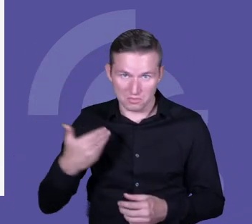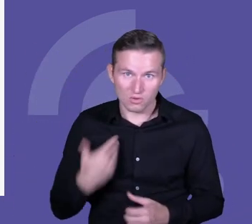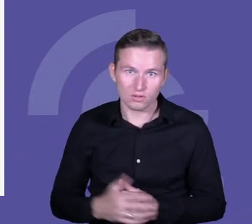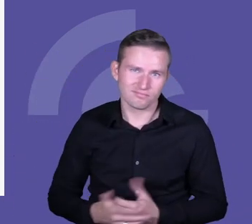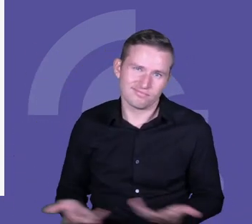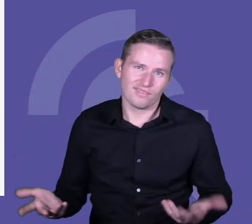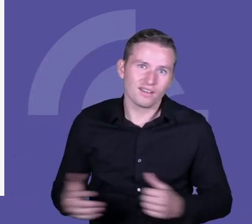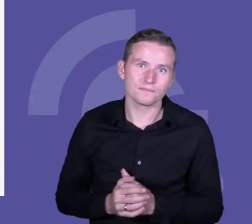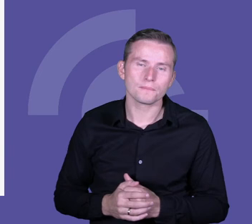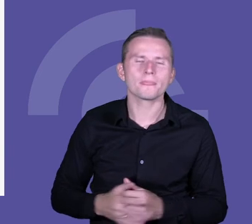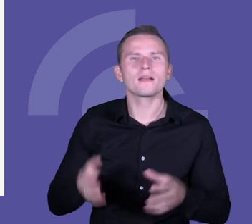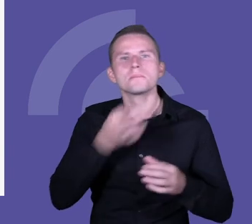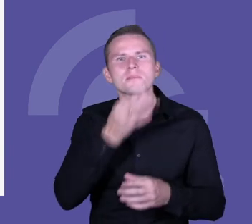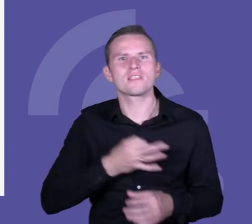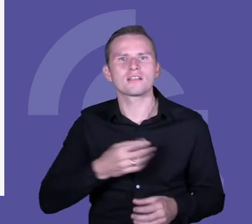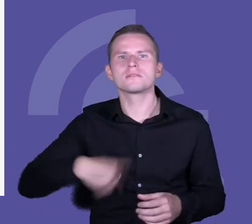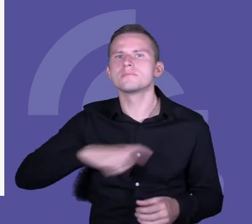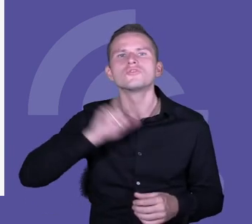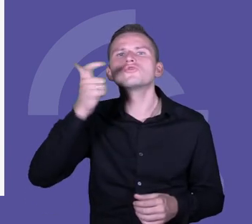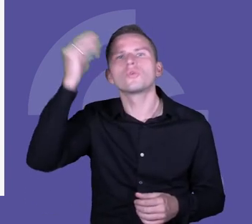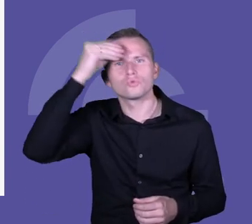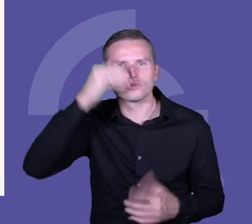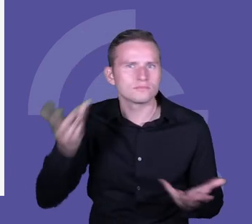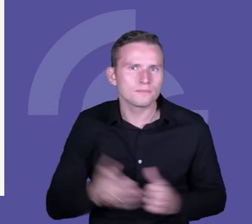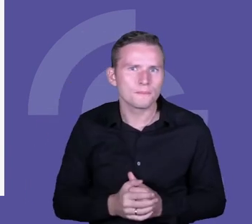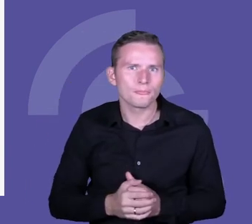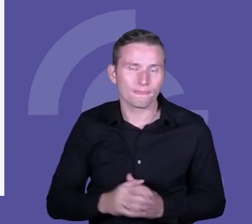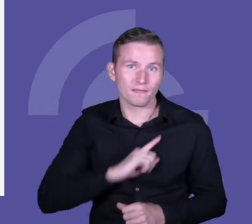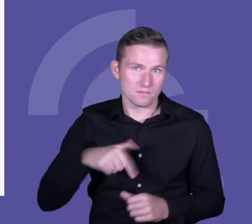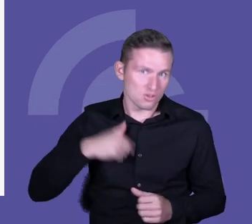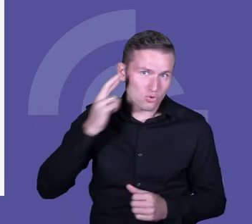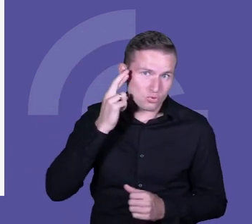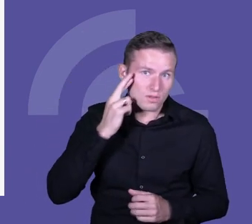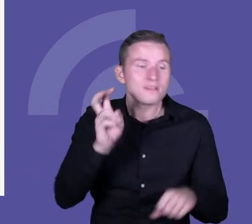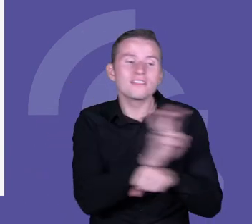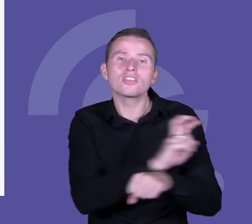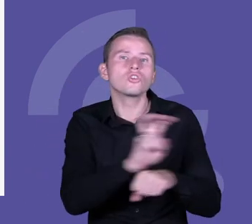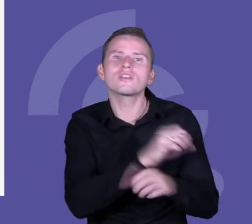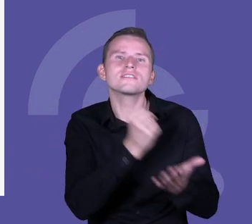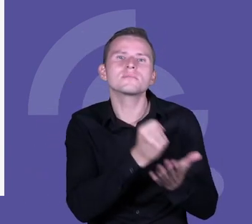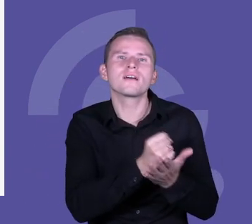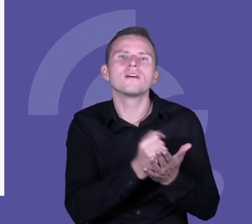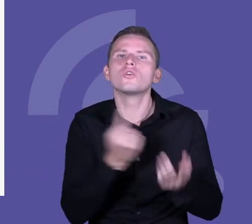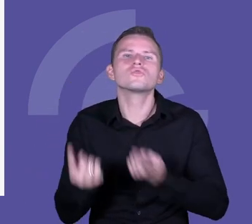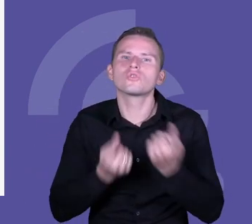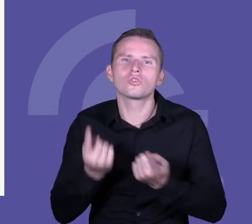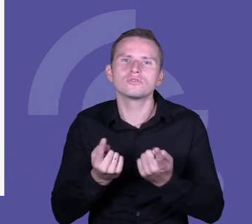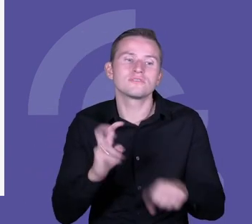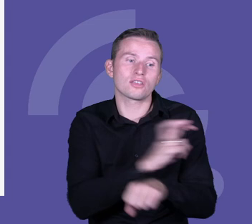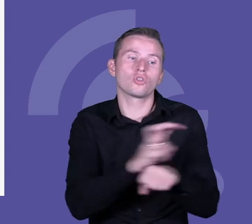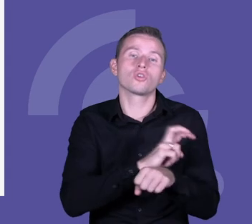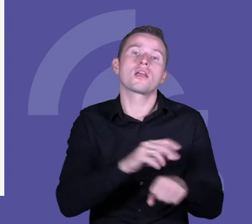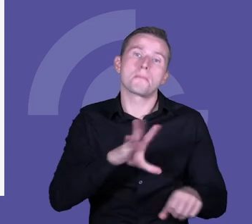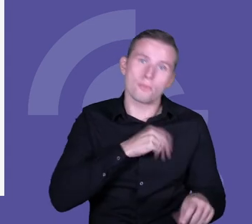czy wyciągnęliśmy z tego wnioski, nie? Czy jakby rozumiemy, o co tak naprawdę z tą technologią chodzi i co ta technologia może, a czego nie może?